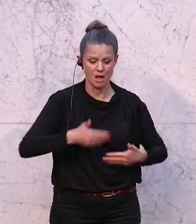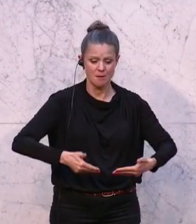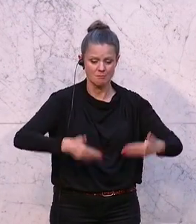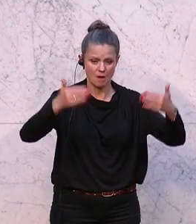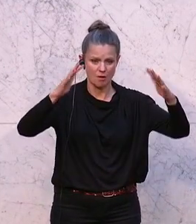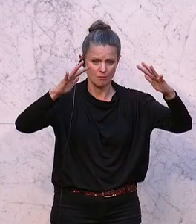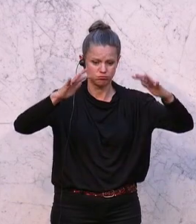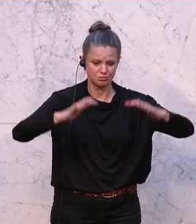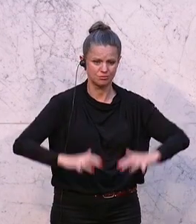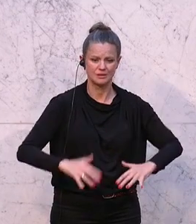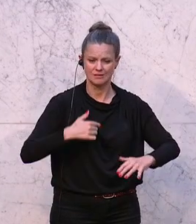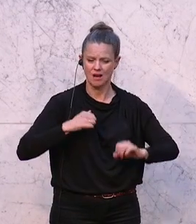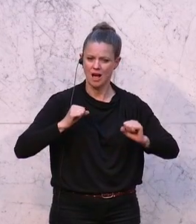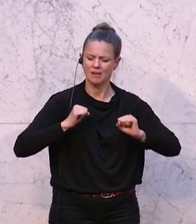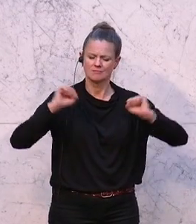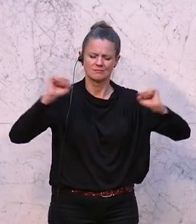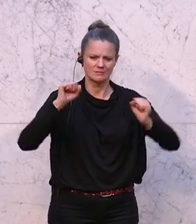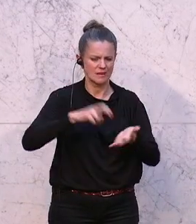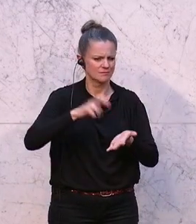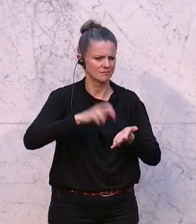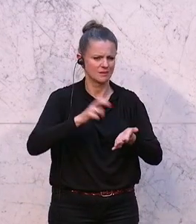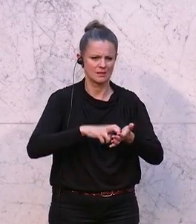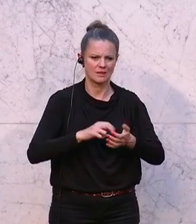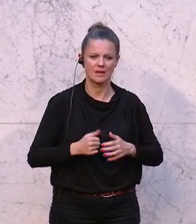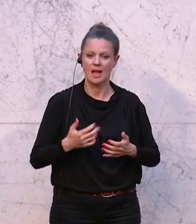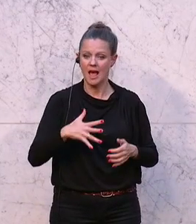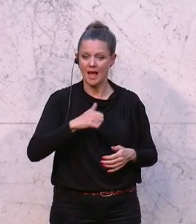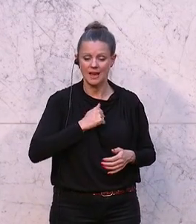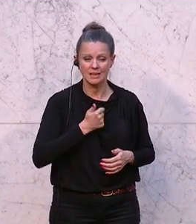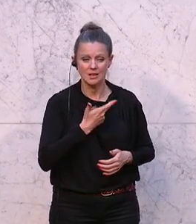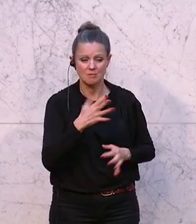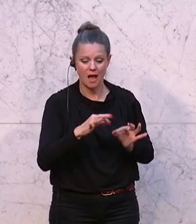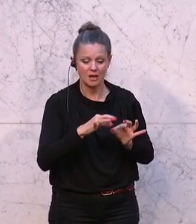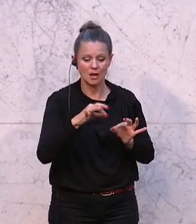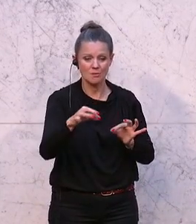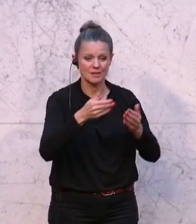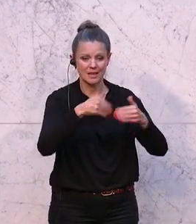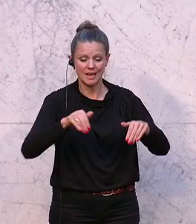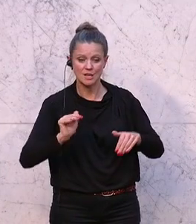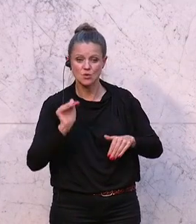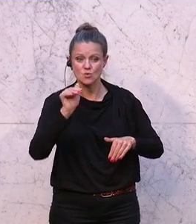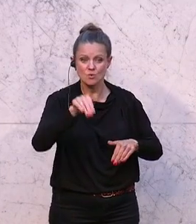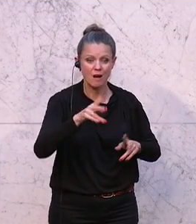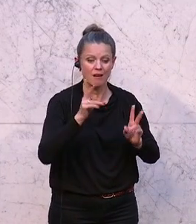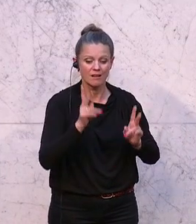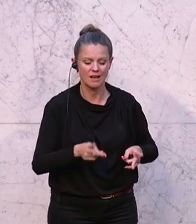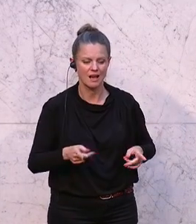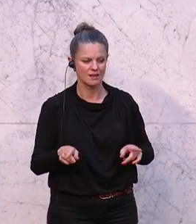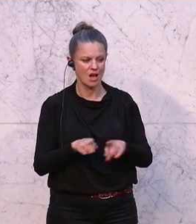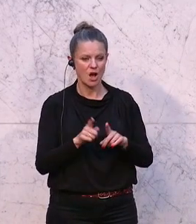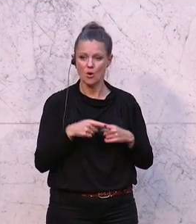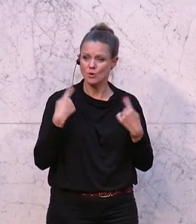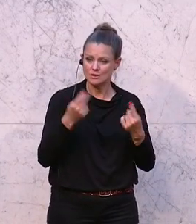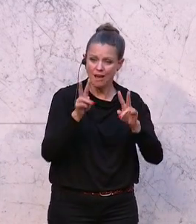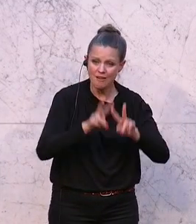ist, gejubelt habe mit meiner Familie, dass wir endlich ein paar Kilometer weiter über die Grenze fahren können und auch unsere